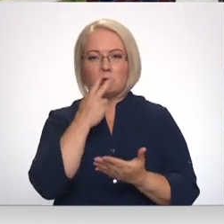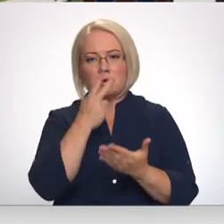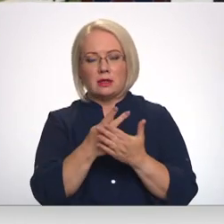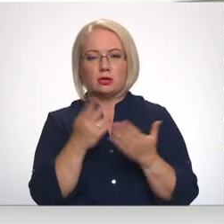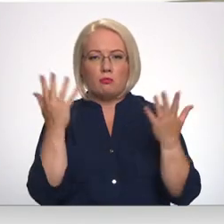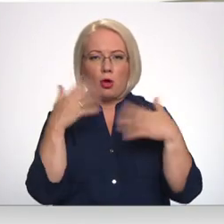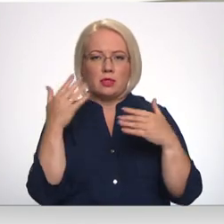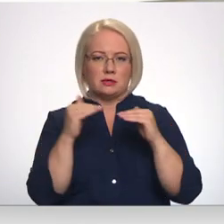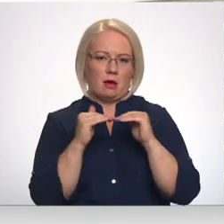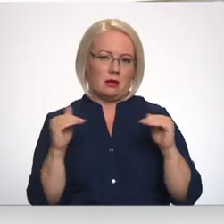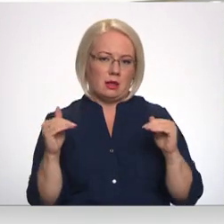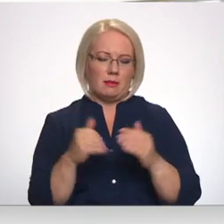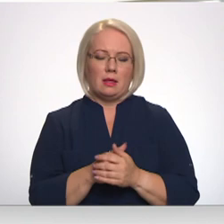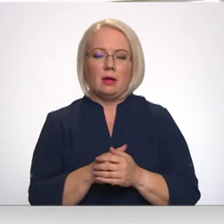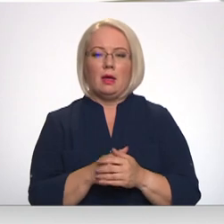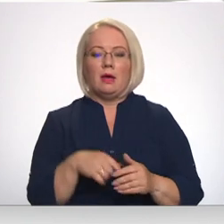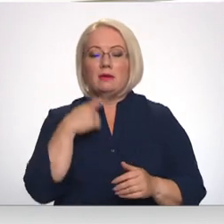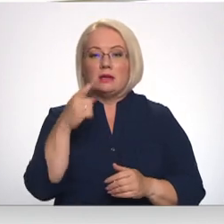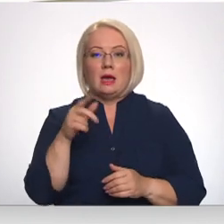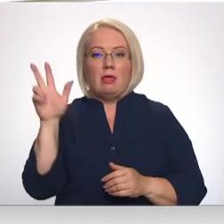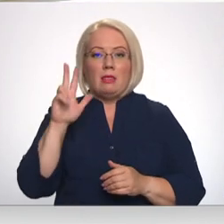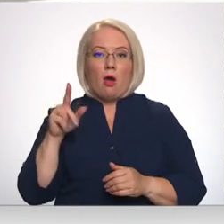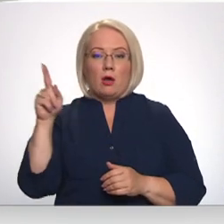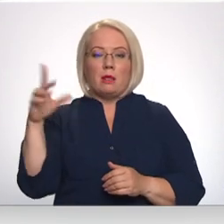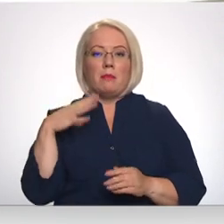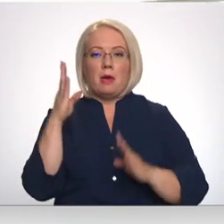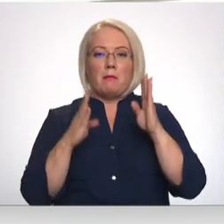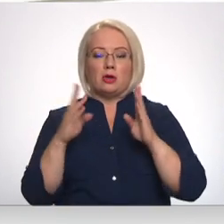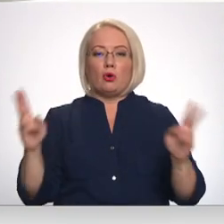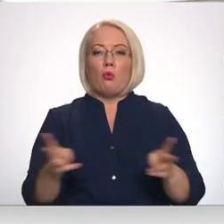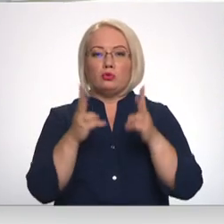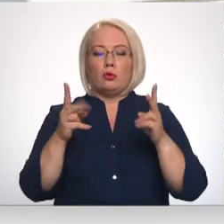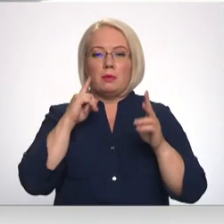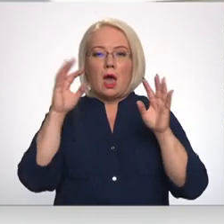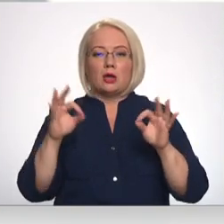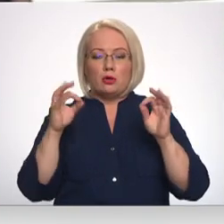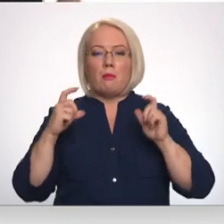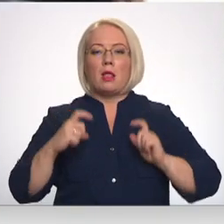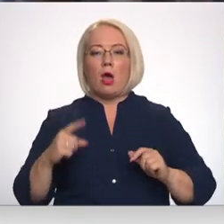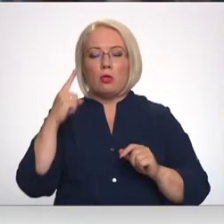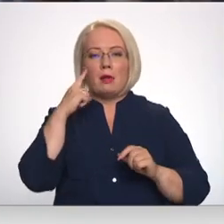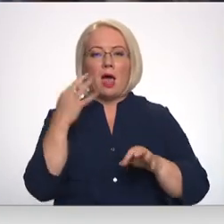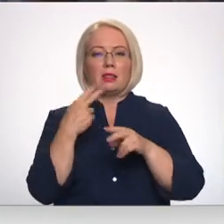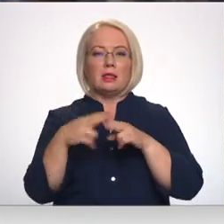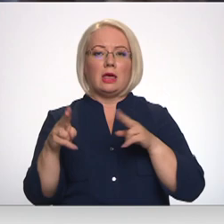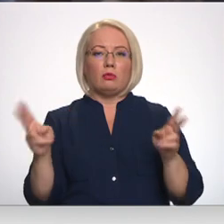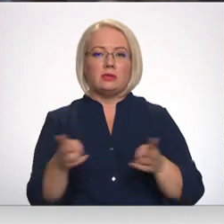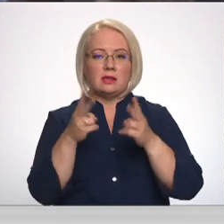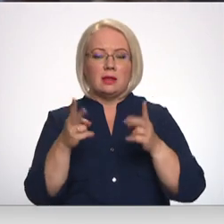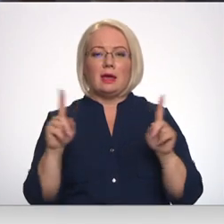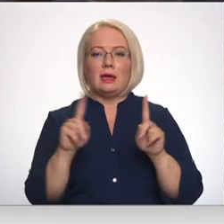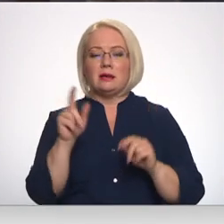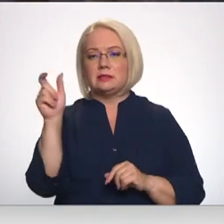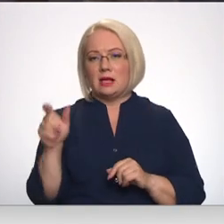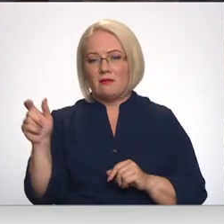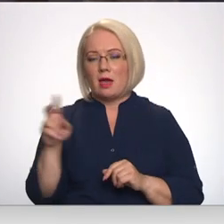kontekstā. Darīja tad, ka bija ap Daugavpiliem meža ugunsgrēki, bija aizdomas par ļaunprātīgu dedzināšanu. Es domāju, ka ir cilvēki,